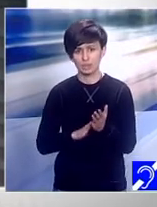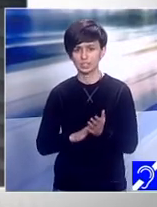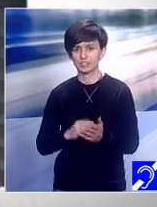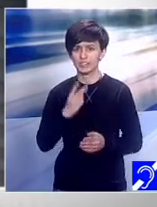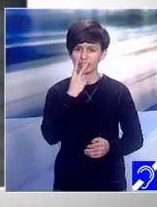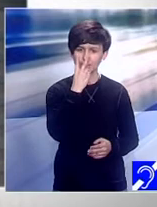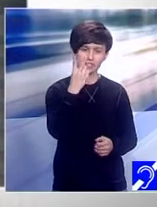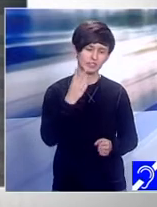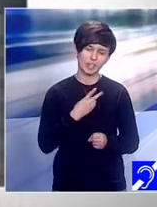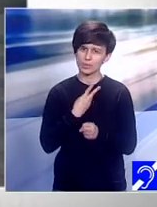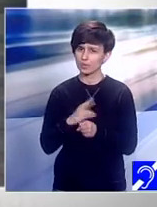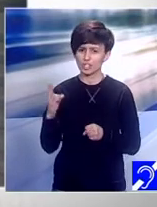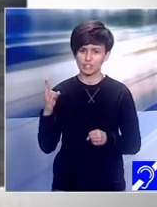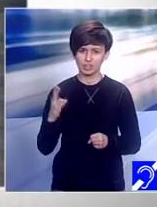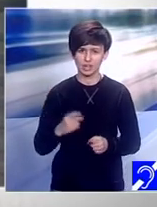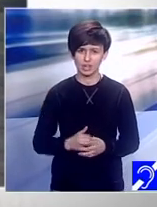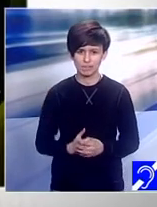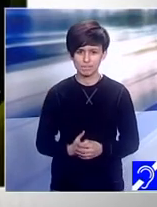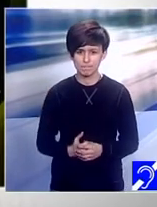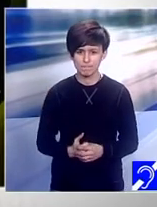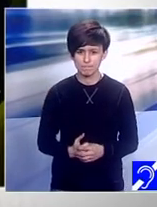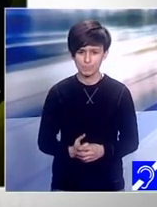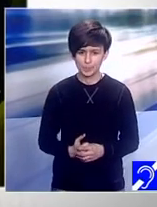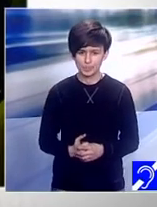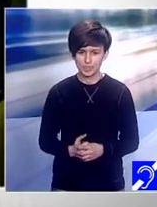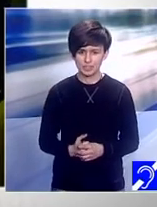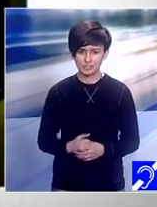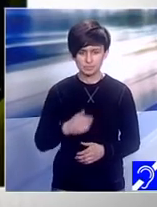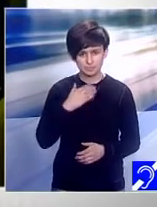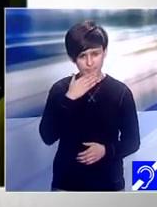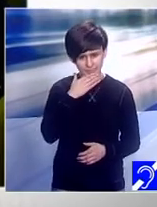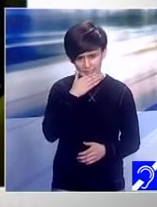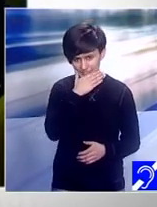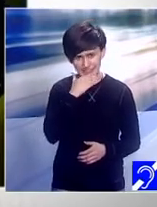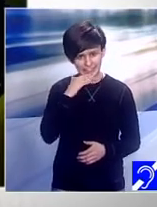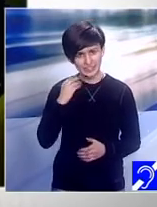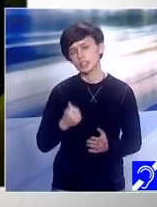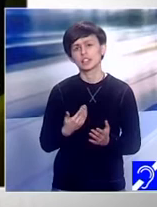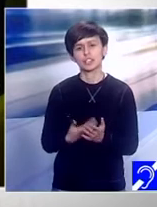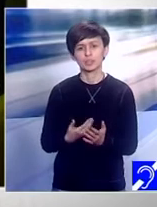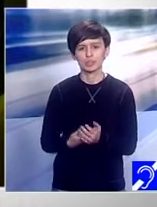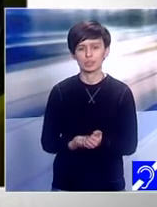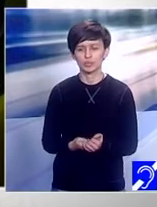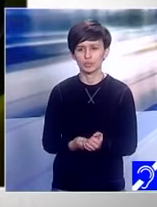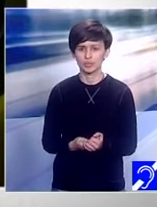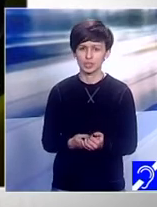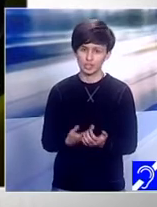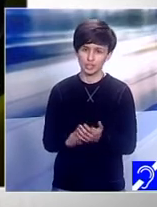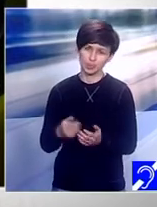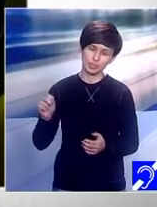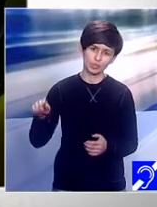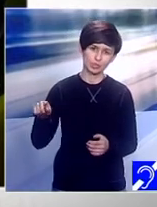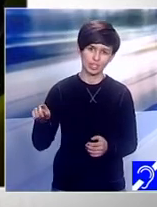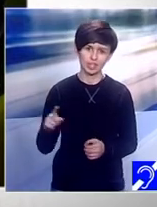greșală să spunem era ceva de în acceptat să-i taie o oră de la